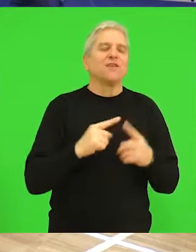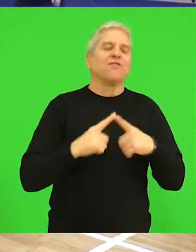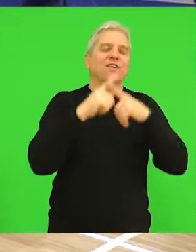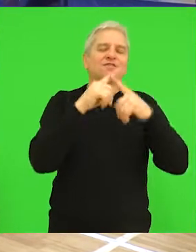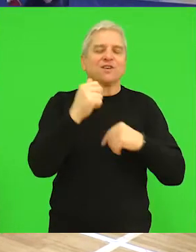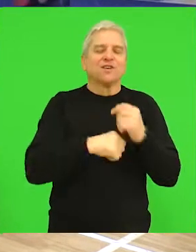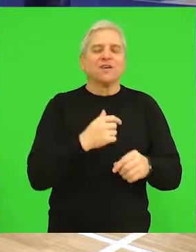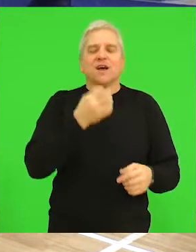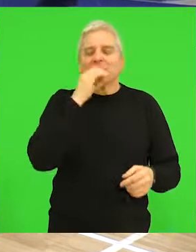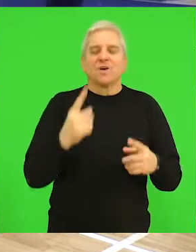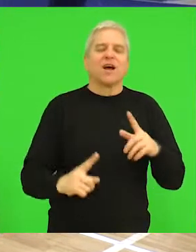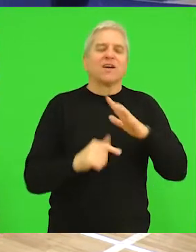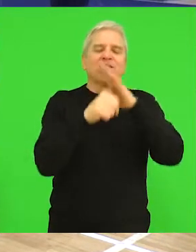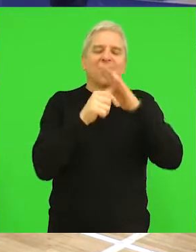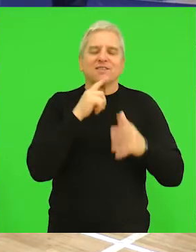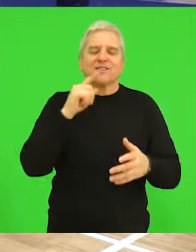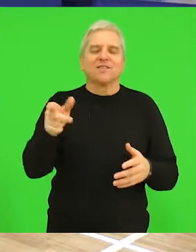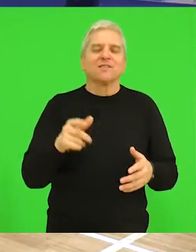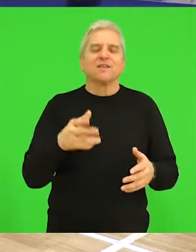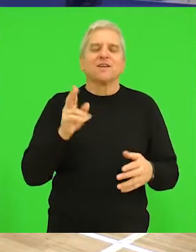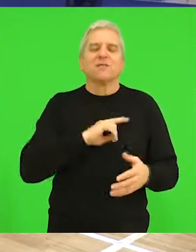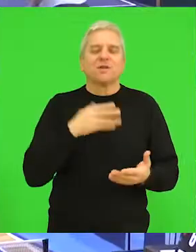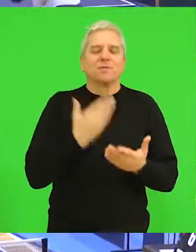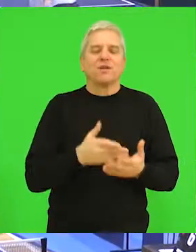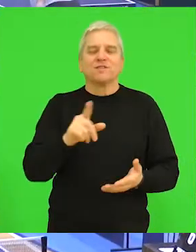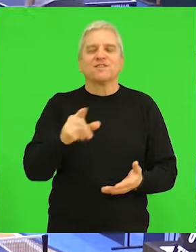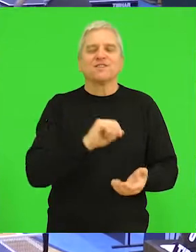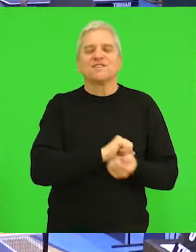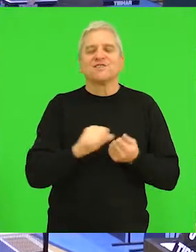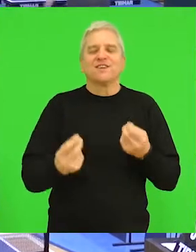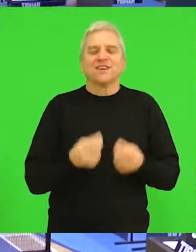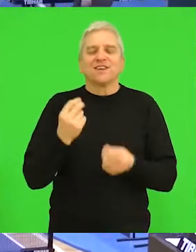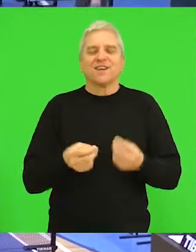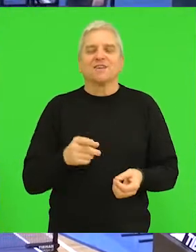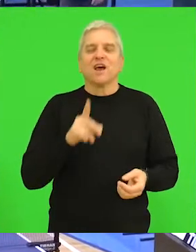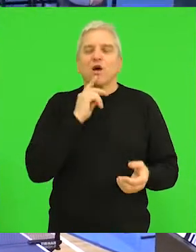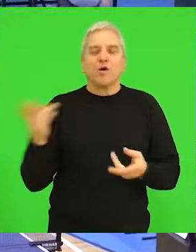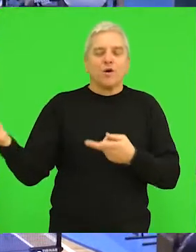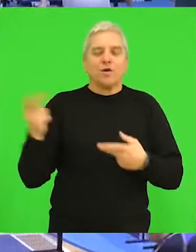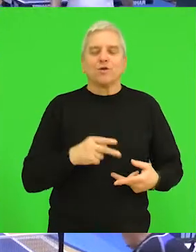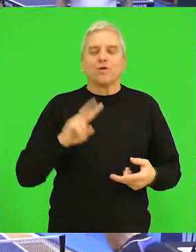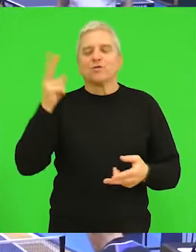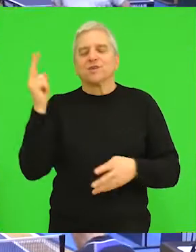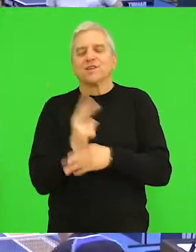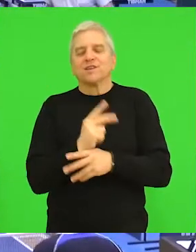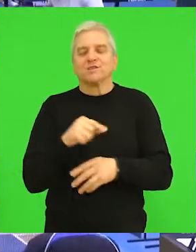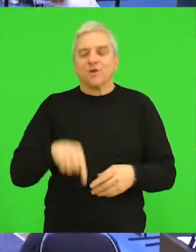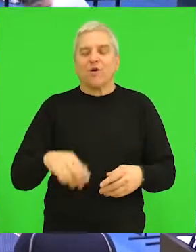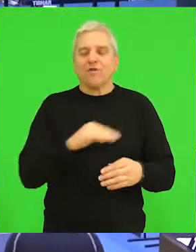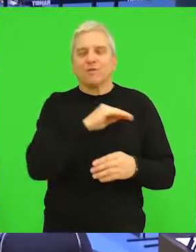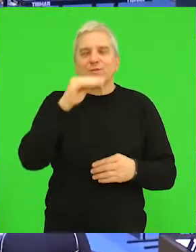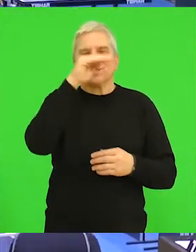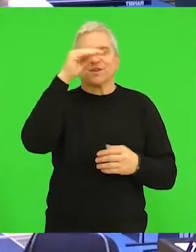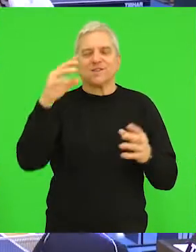dok su u kategoriji apsolutna kategorija seniori pravo nastupa imali svi igrađe što se tiče gostiju iz stranih zemalja u ovim